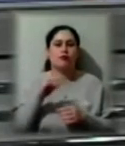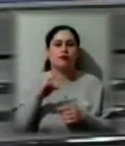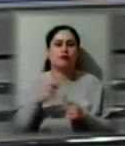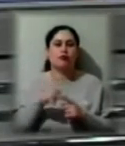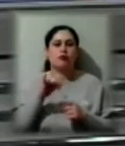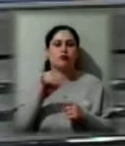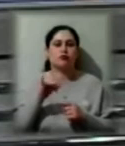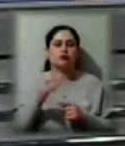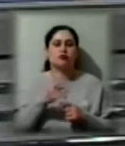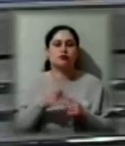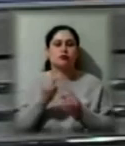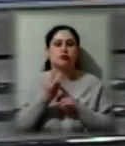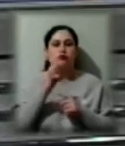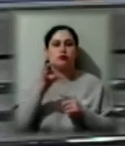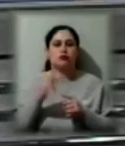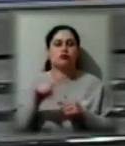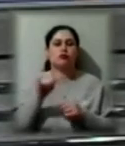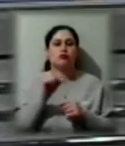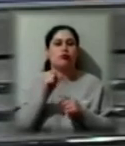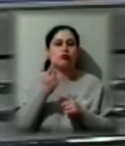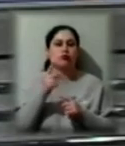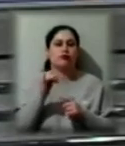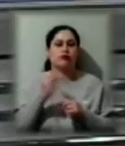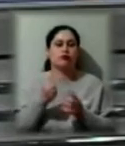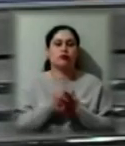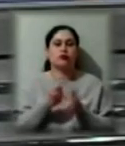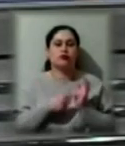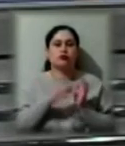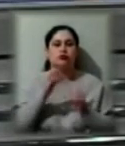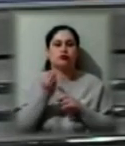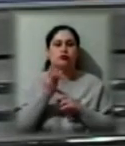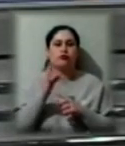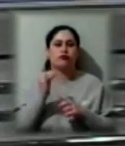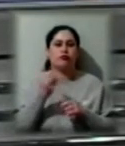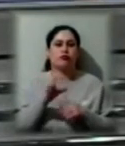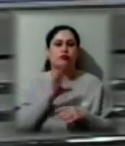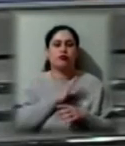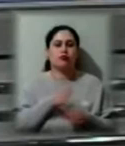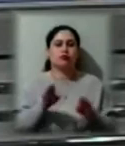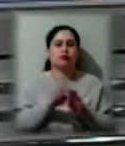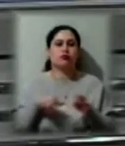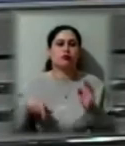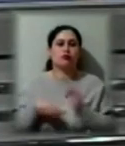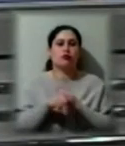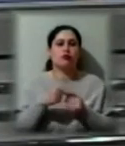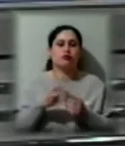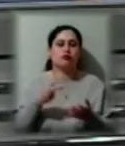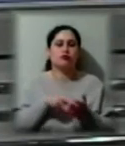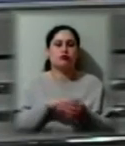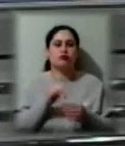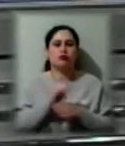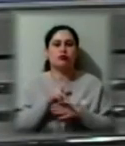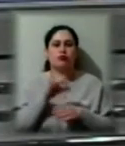-ї години 11-го квітня до 6-ї години 13-го квітня були перекриті дороги, встановлені додаткові блокпости.